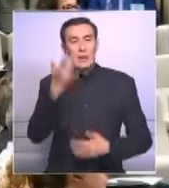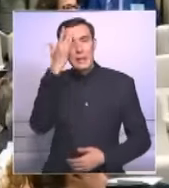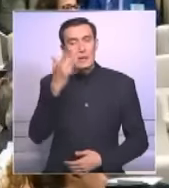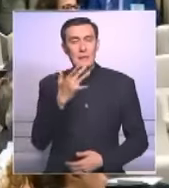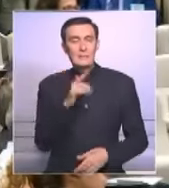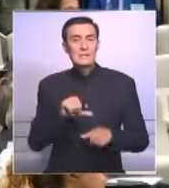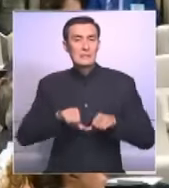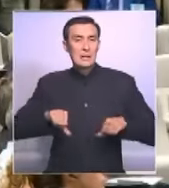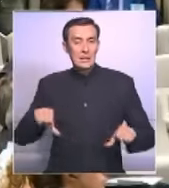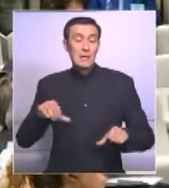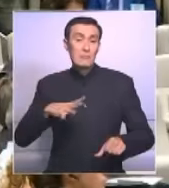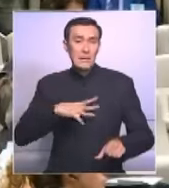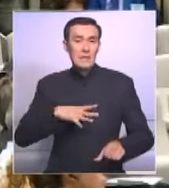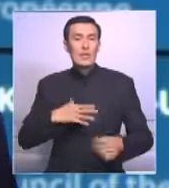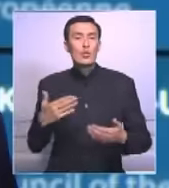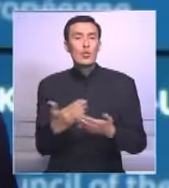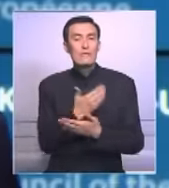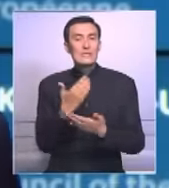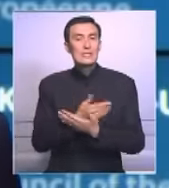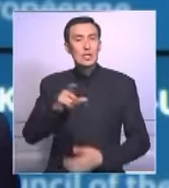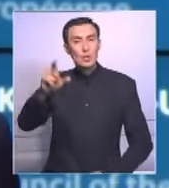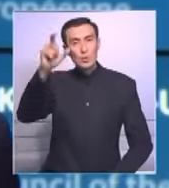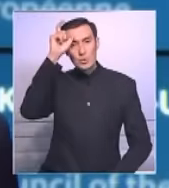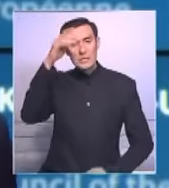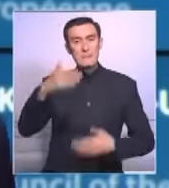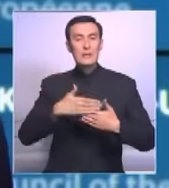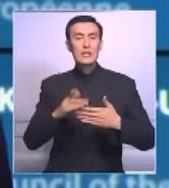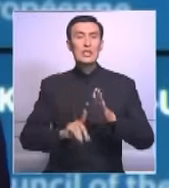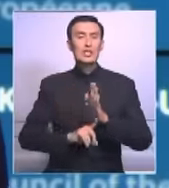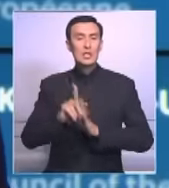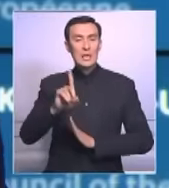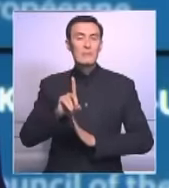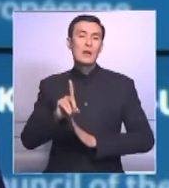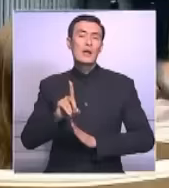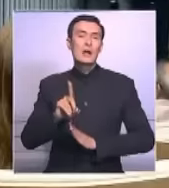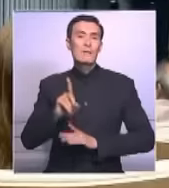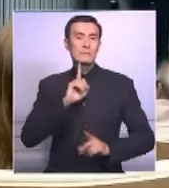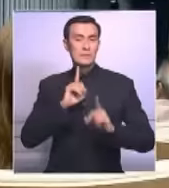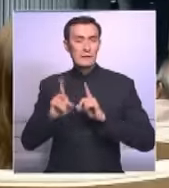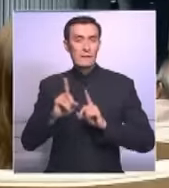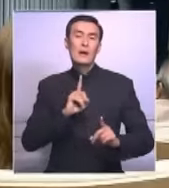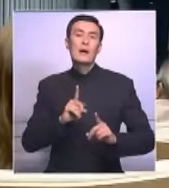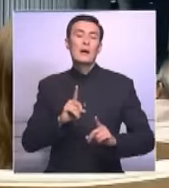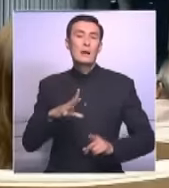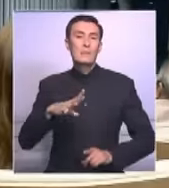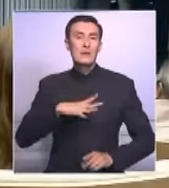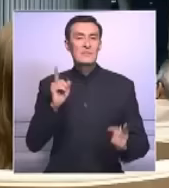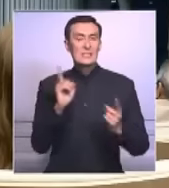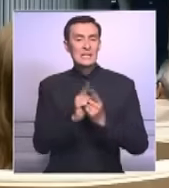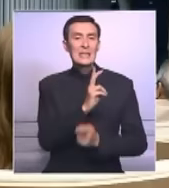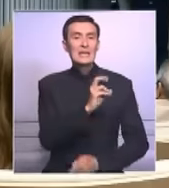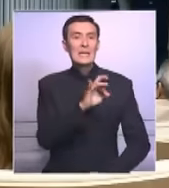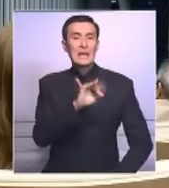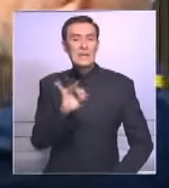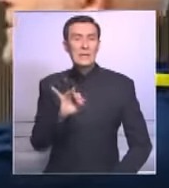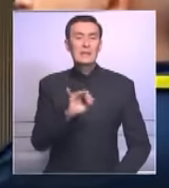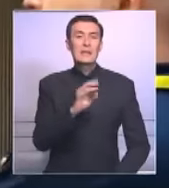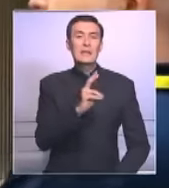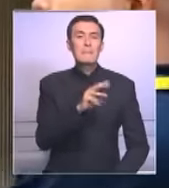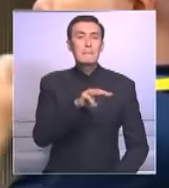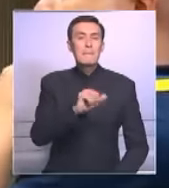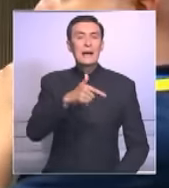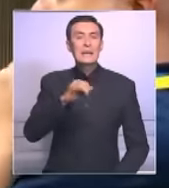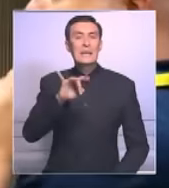заседание. И главной темой стали новости из Турции. Перед началом заседания в Брюсселе за неформальным завтраком встретились Джон Керри и Федерико